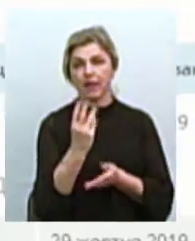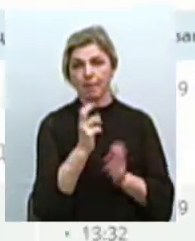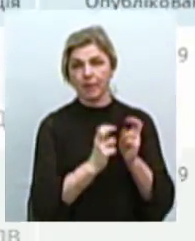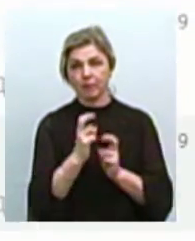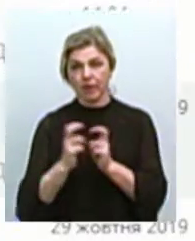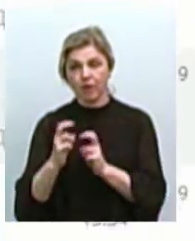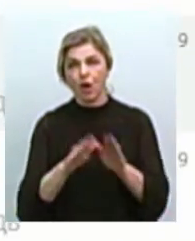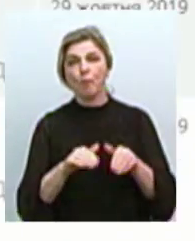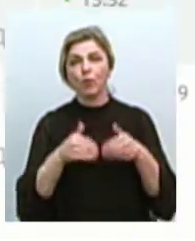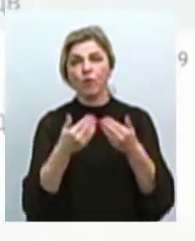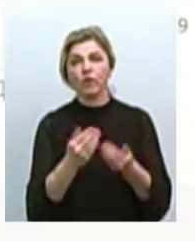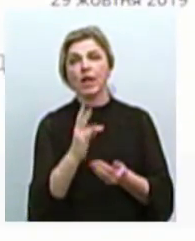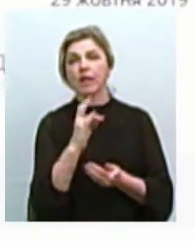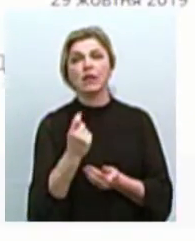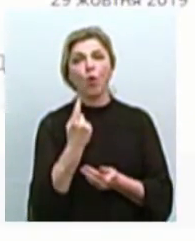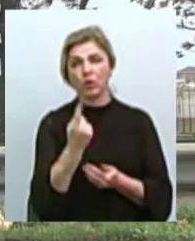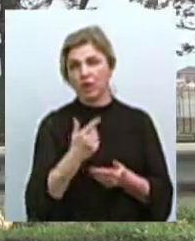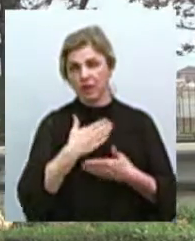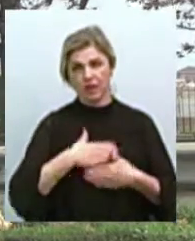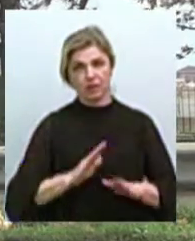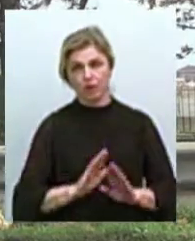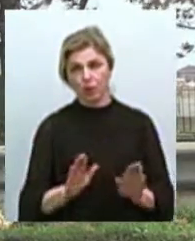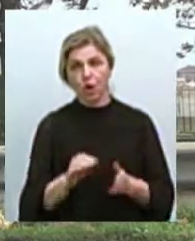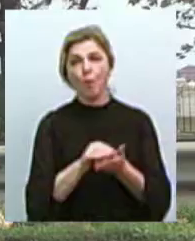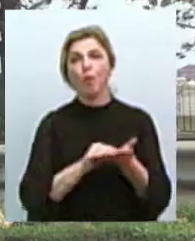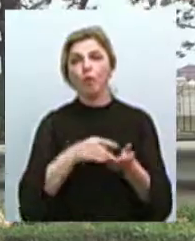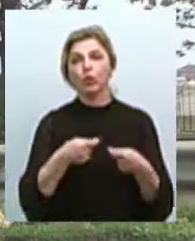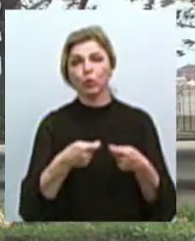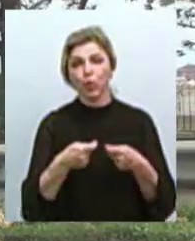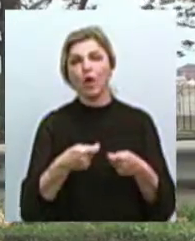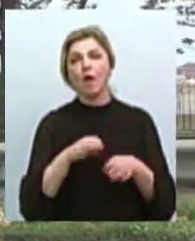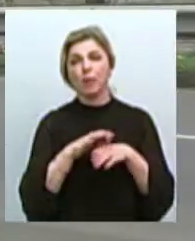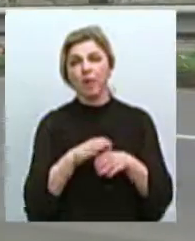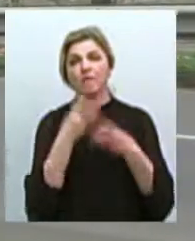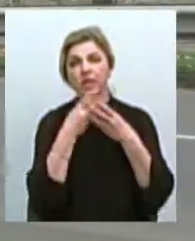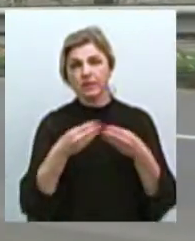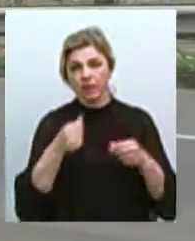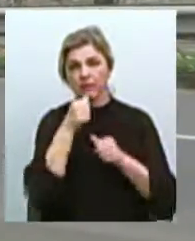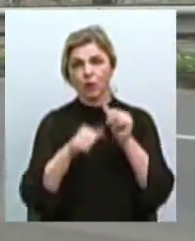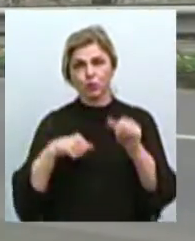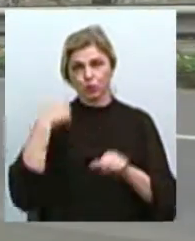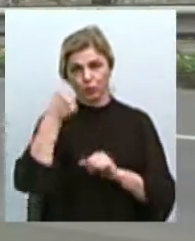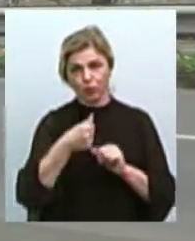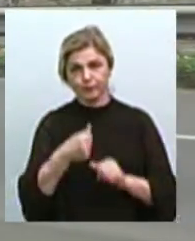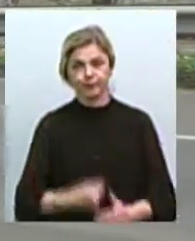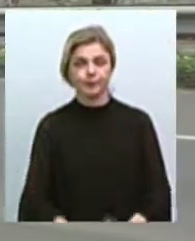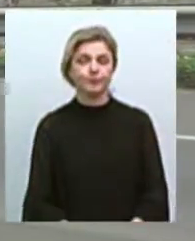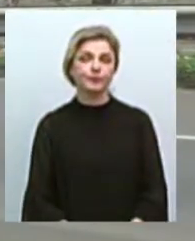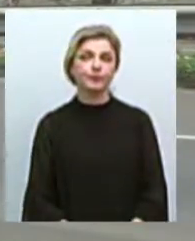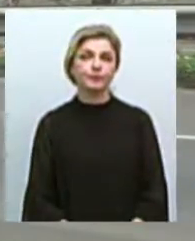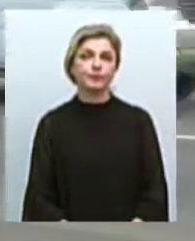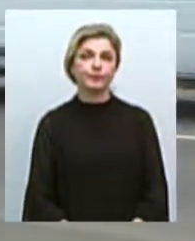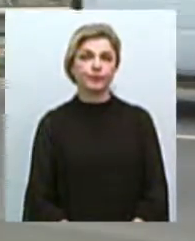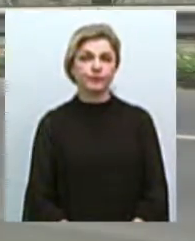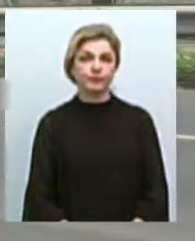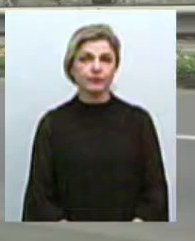Пропозиція жодного з них замовника не влаштувала. Повторні торги проведуть навесні наступного року. Світлана Кльосова, Василь Філімон. Новини на